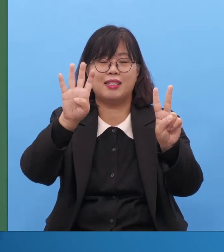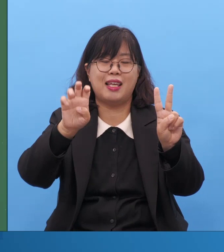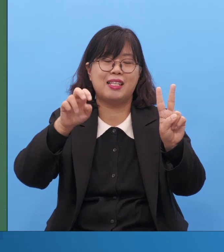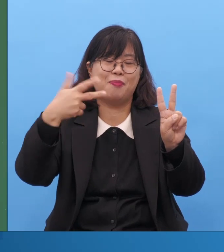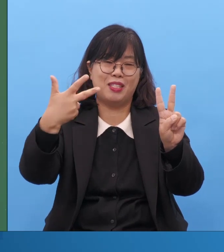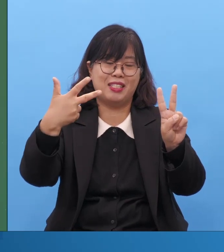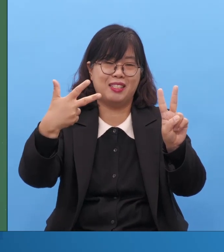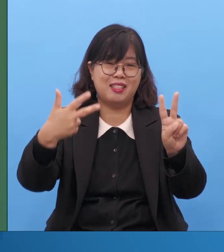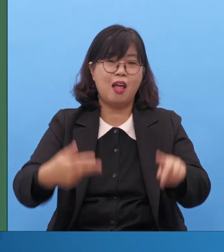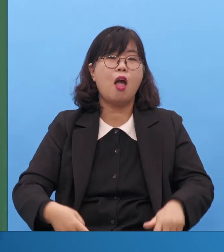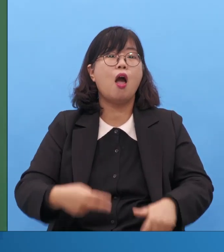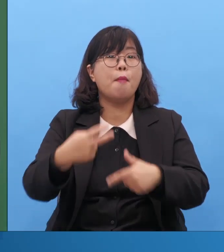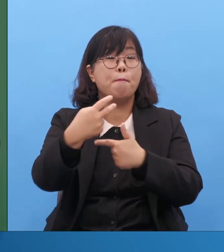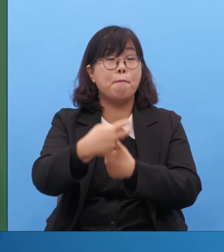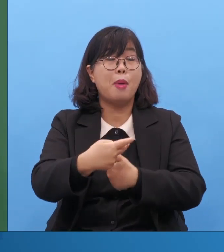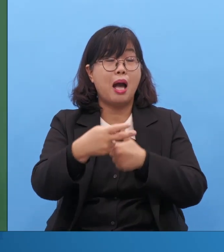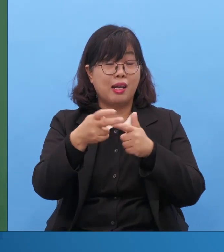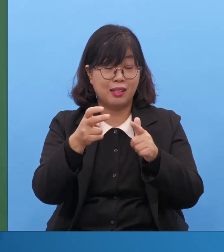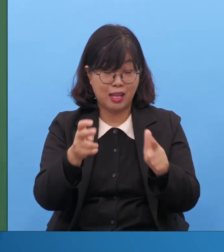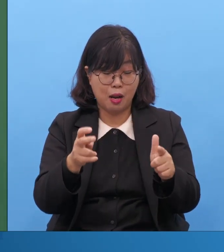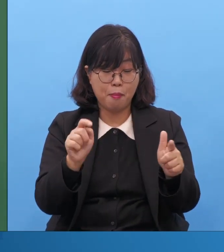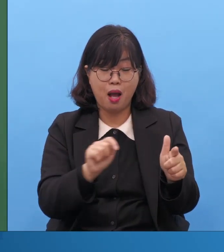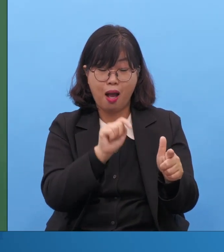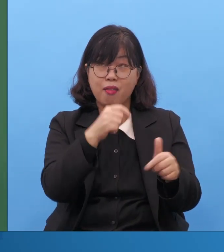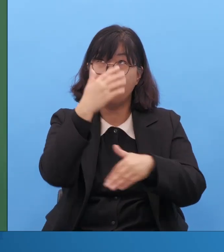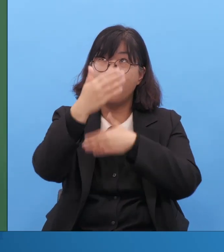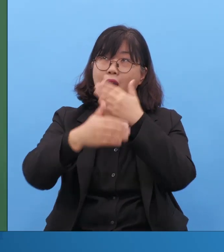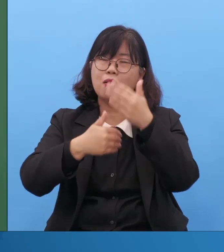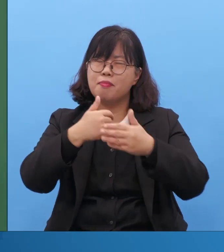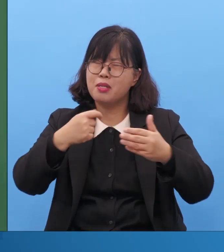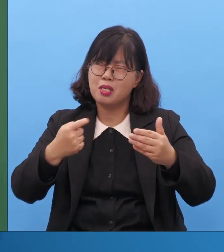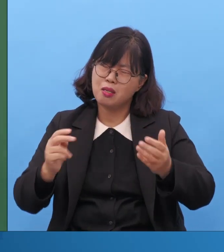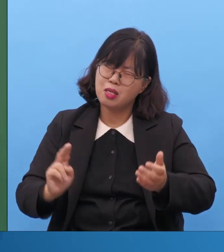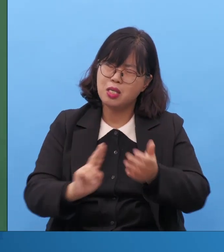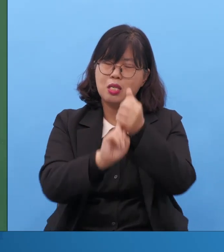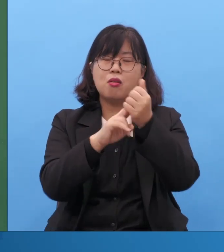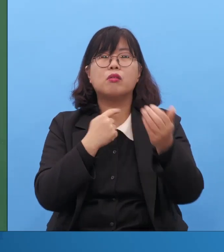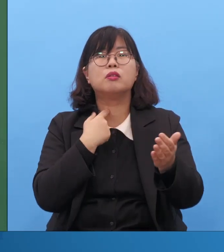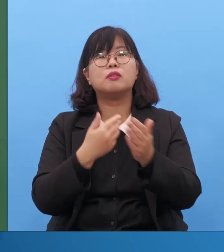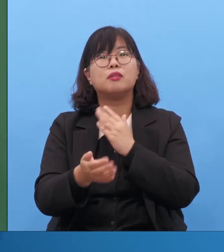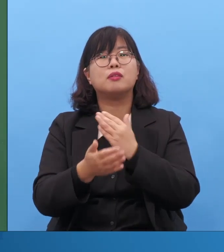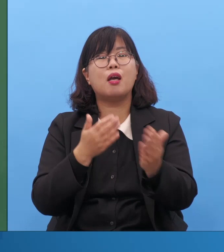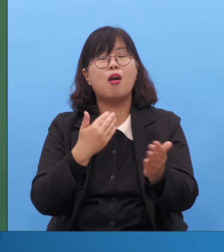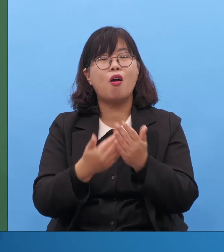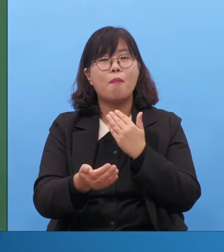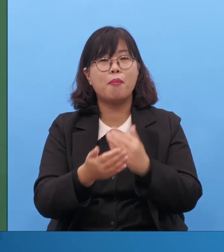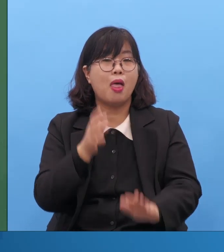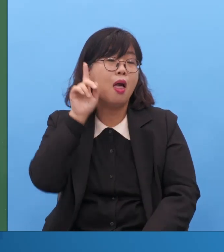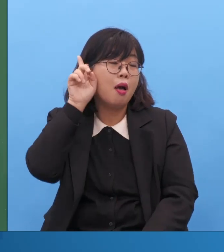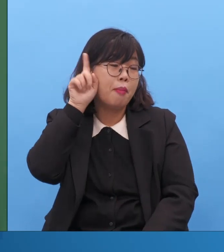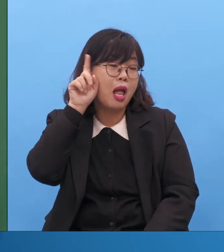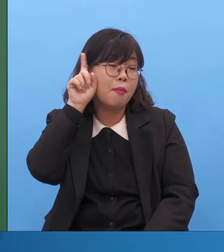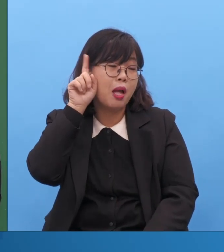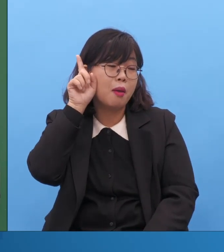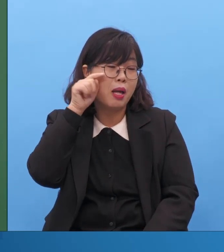마가다락방에서 하나님의 역사가 일어난 겁니다 날마다 집에서 날마다 성전해서